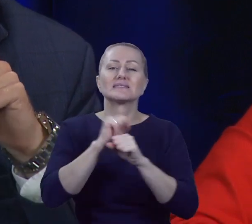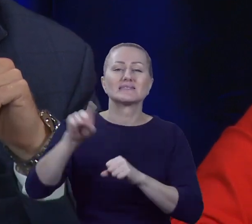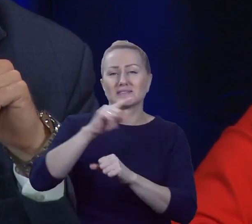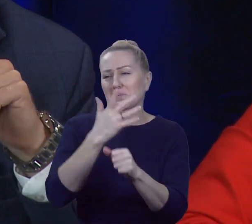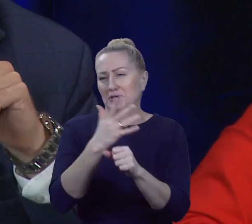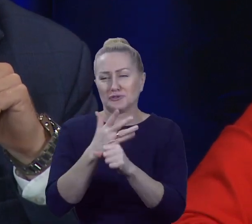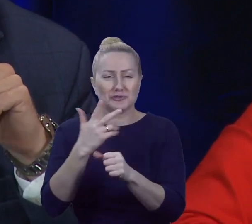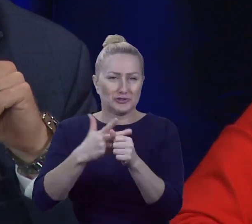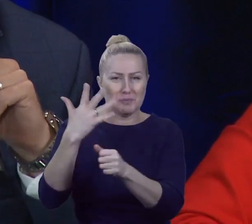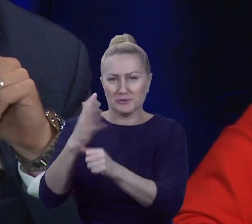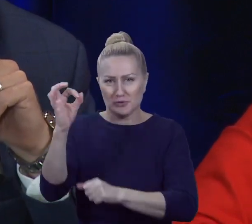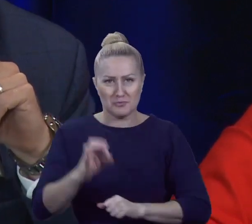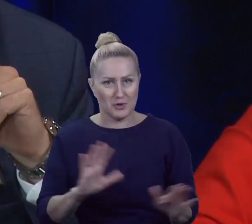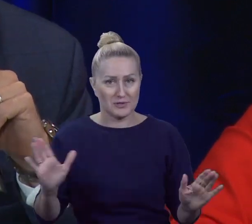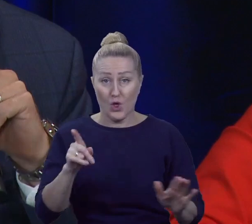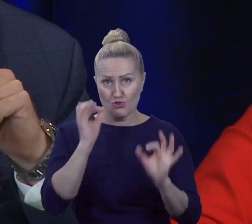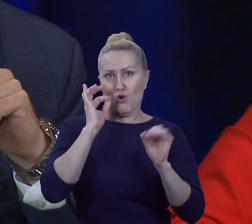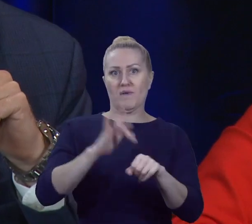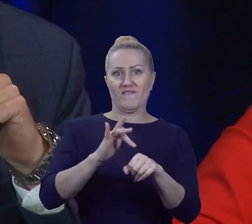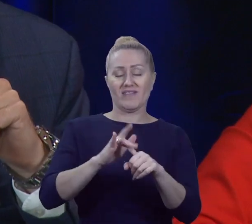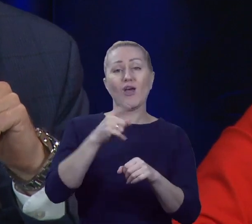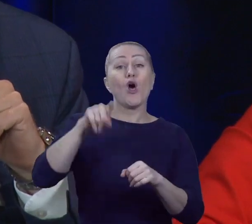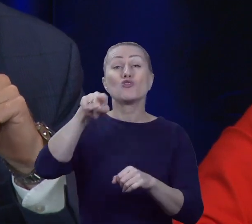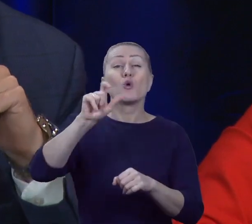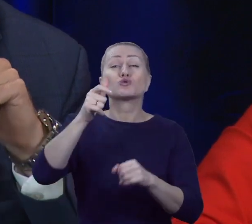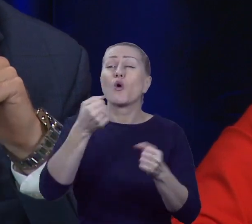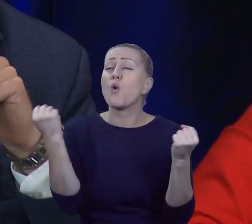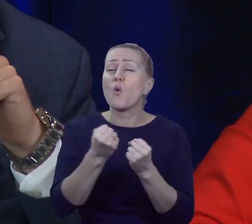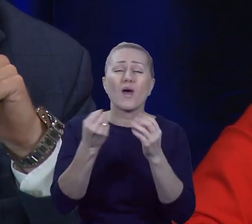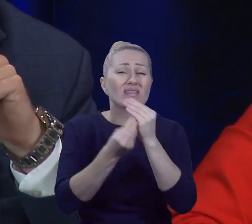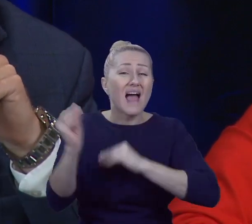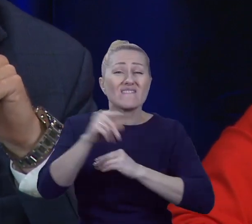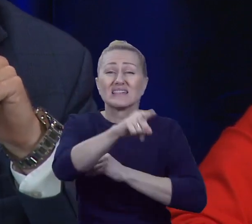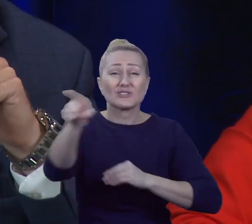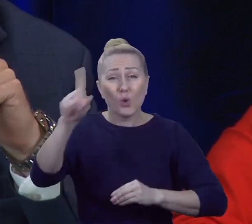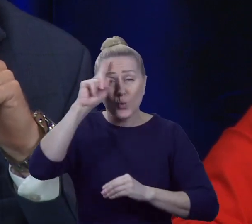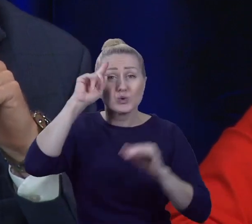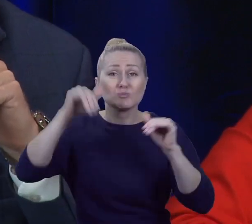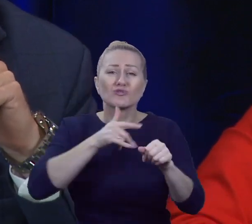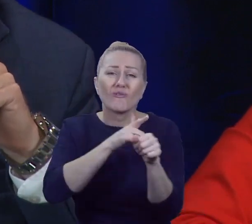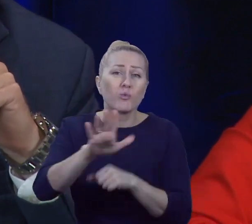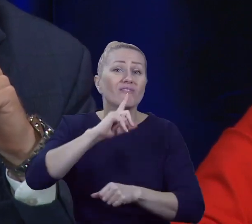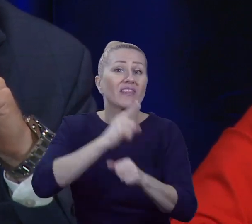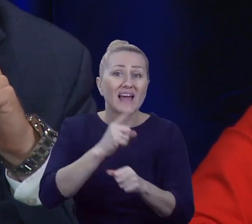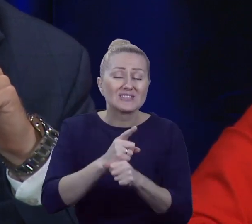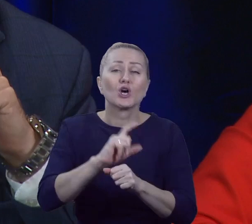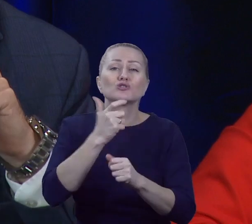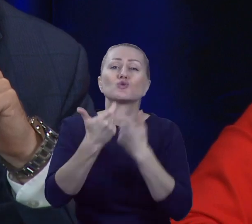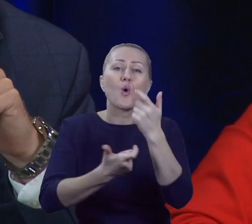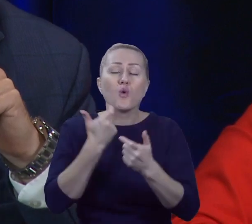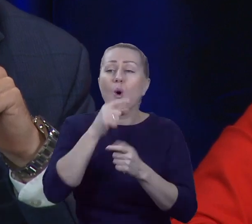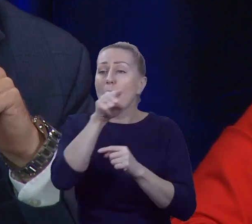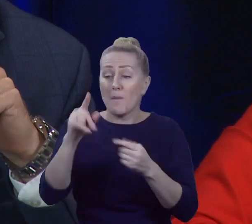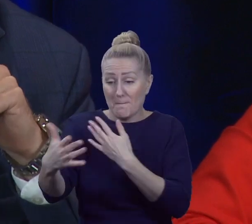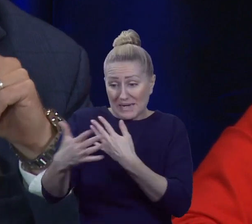wynik. Czyli na to, co najbardziej od państwa zależy i to, co działanie tych osób, na które